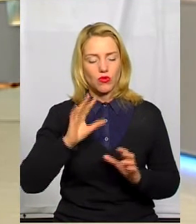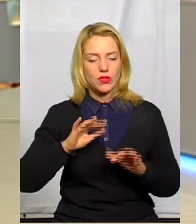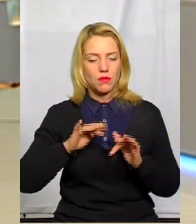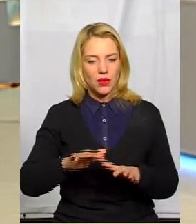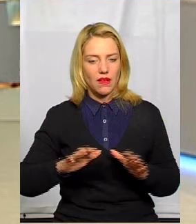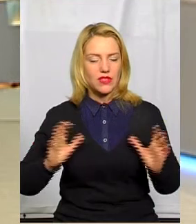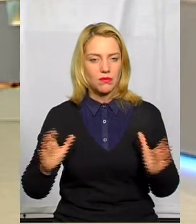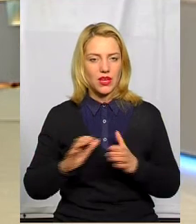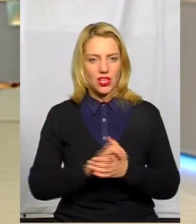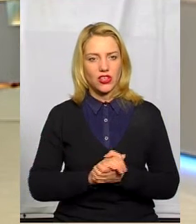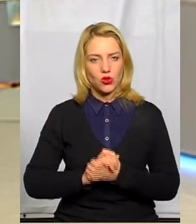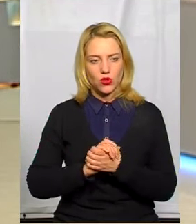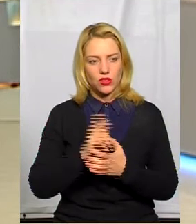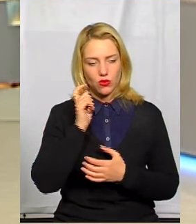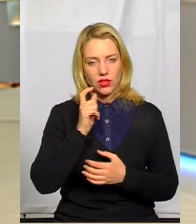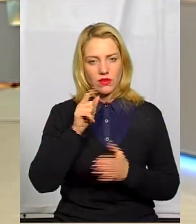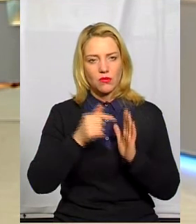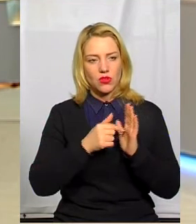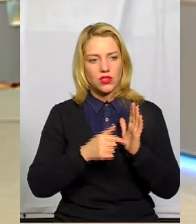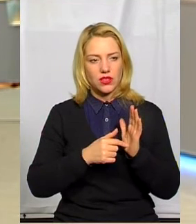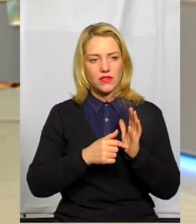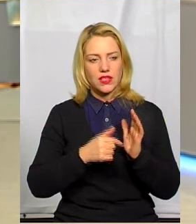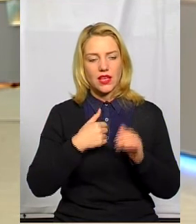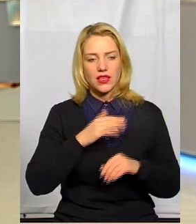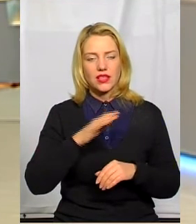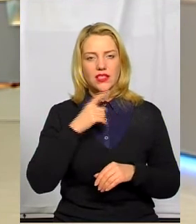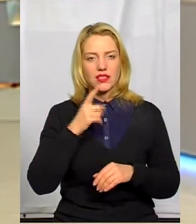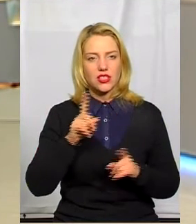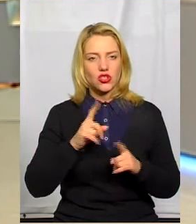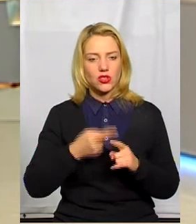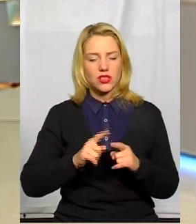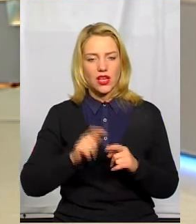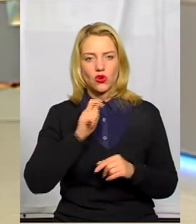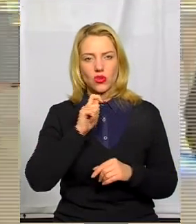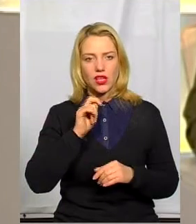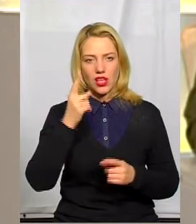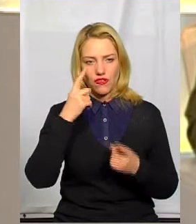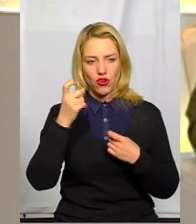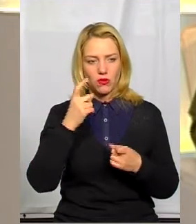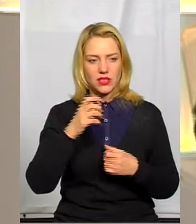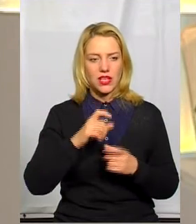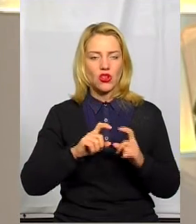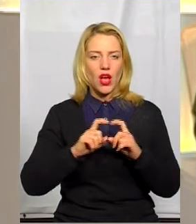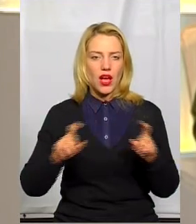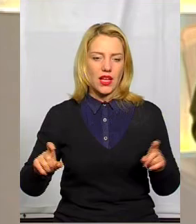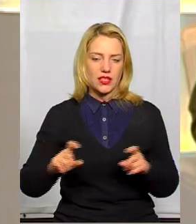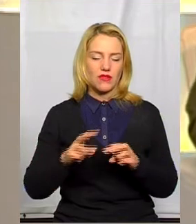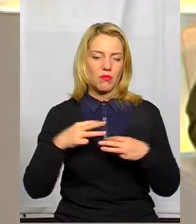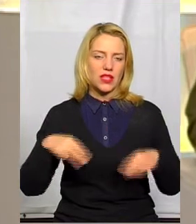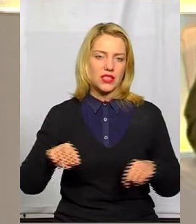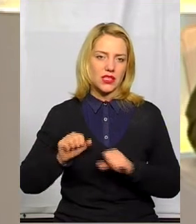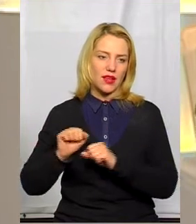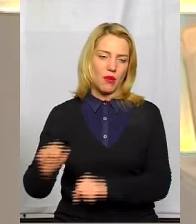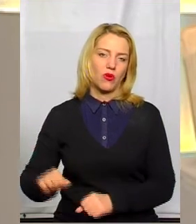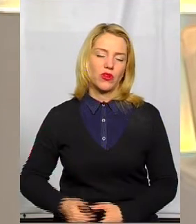єдності країни він із нами поділився. Я не сказала, що це кореспондент інформаційного агентства Міноборони. Андрій